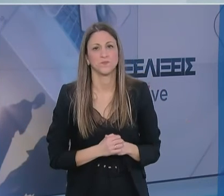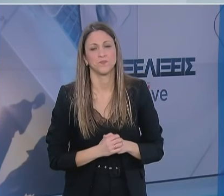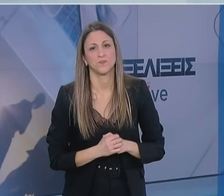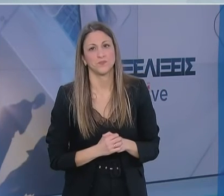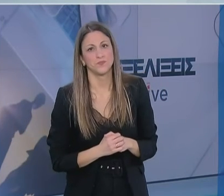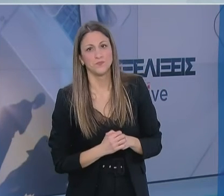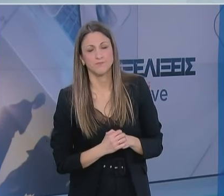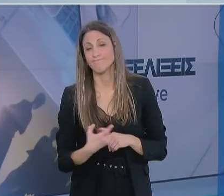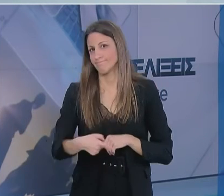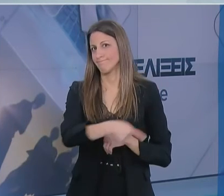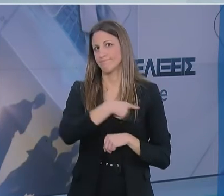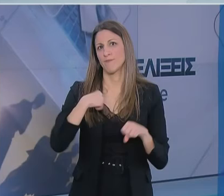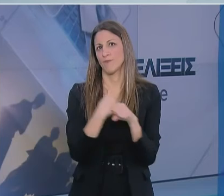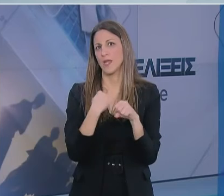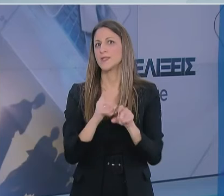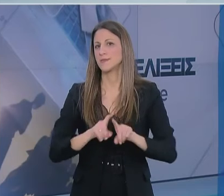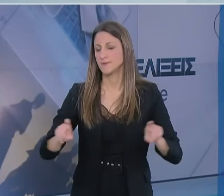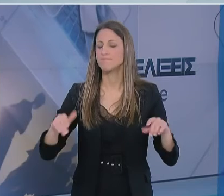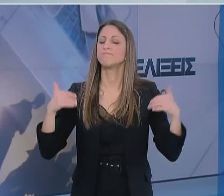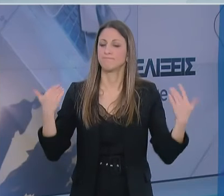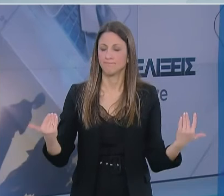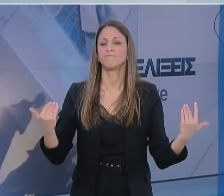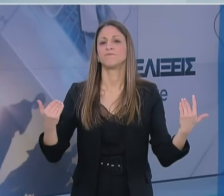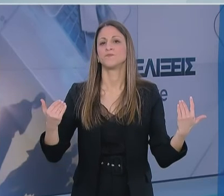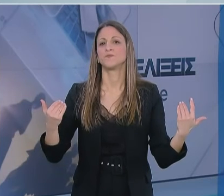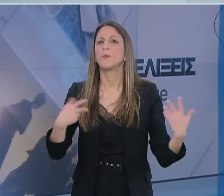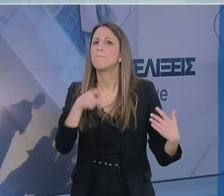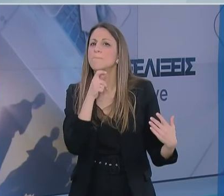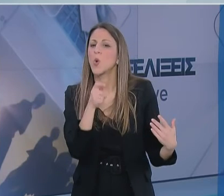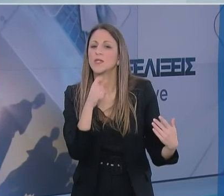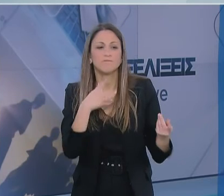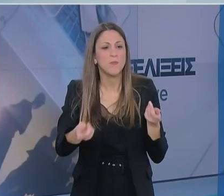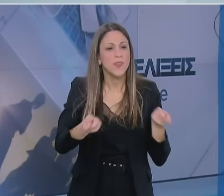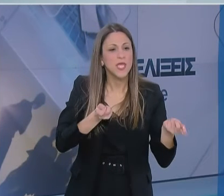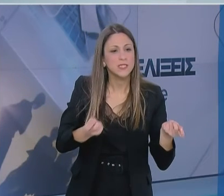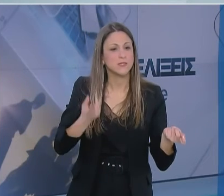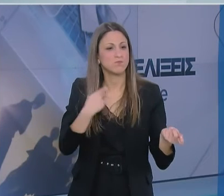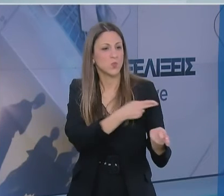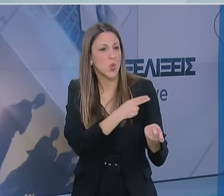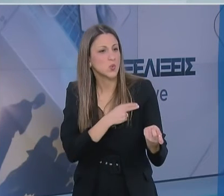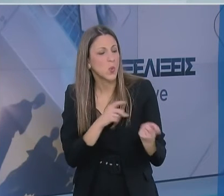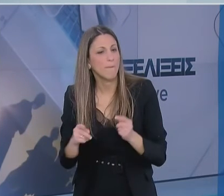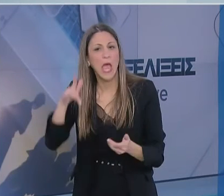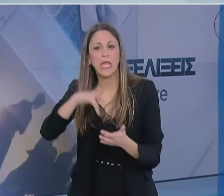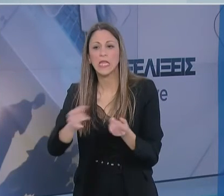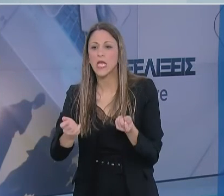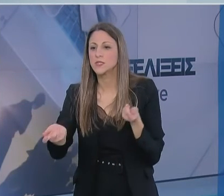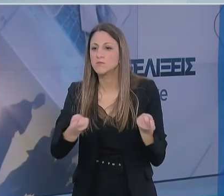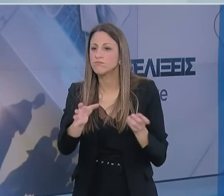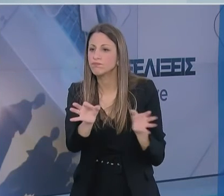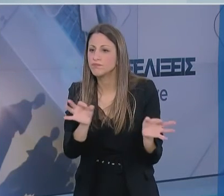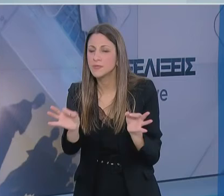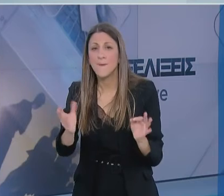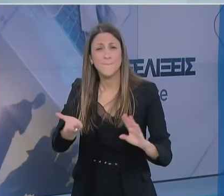Εμείς που ασχολούμαστε με τα συστήματα υγείας, με την πολιτική και τη διοίκηση των υπηρεσιών υγείας, συνηθίζαμε παλιά